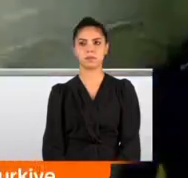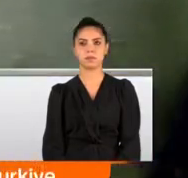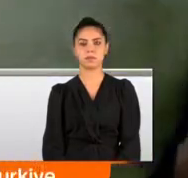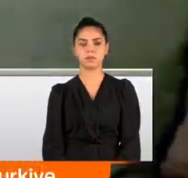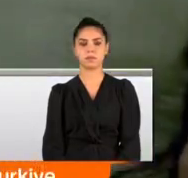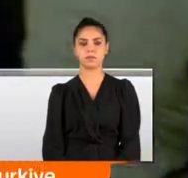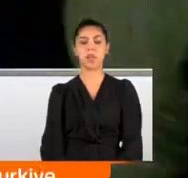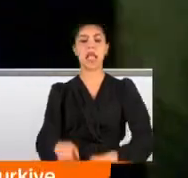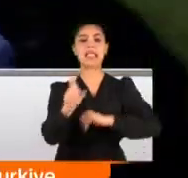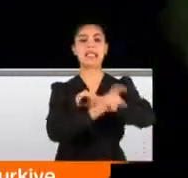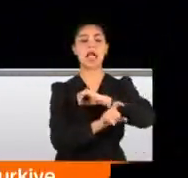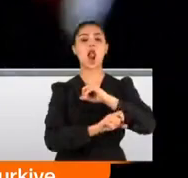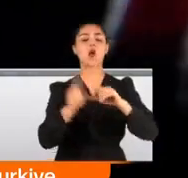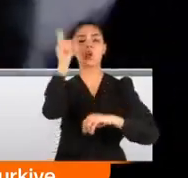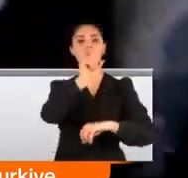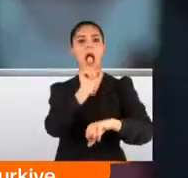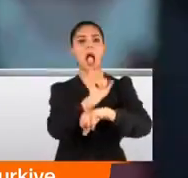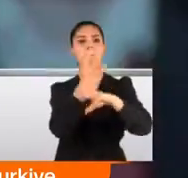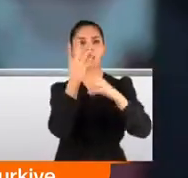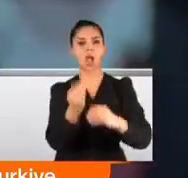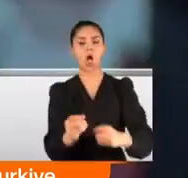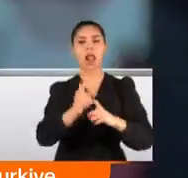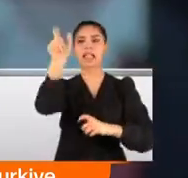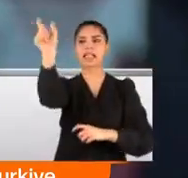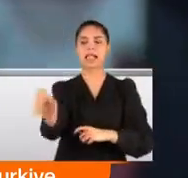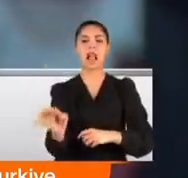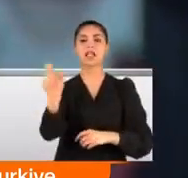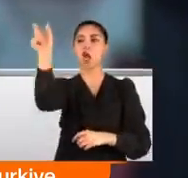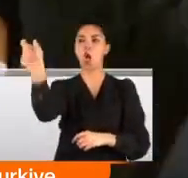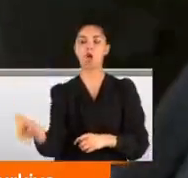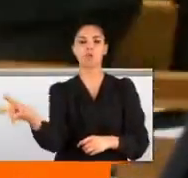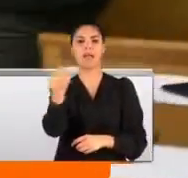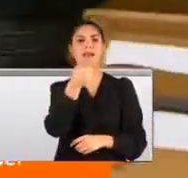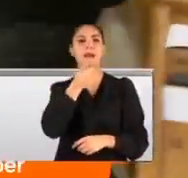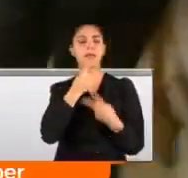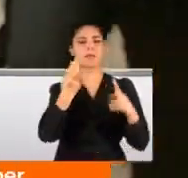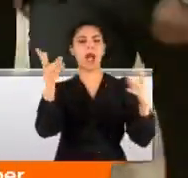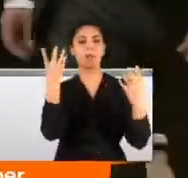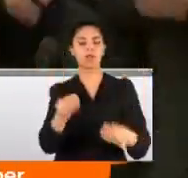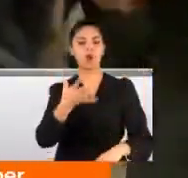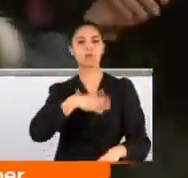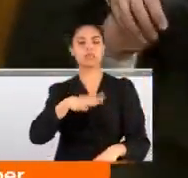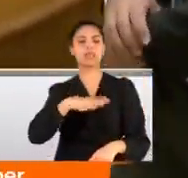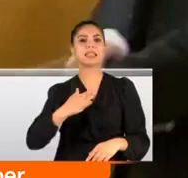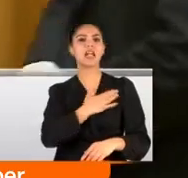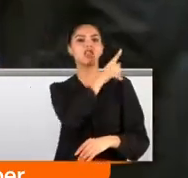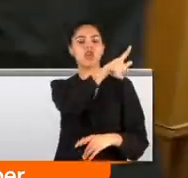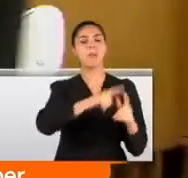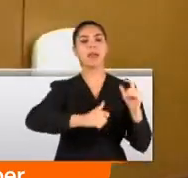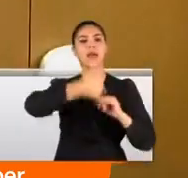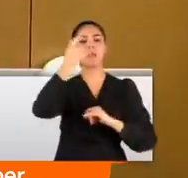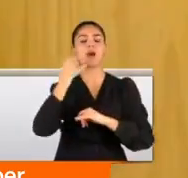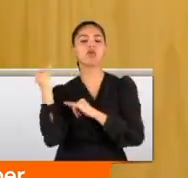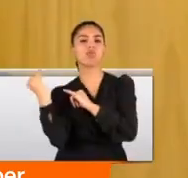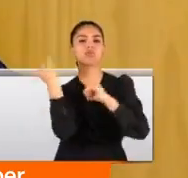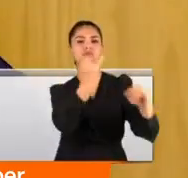Terörden tutuklu Selahattin Demirtaş ve Osman Kavala'nın serbest bırakılmasını isteyen CHP Genel Başkanı'na ateş